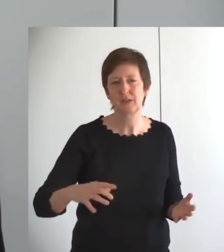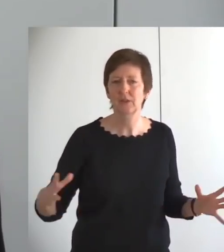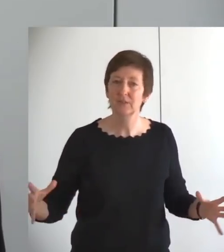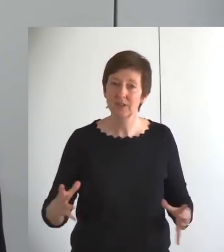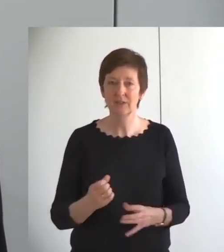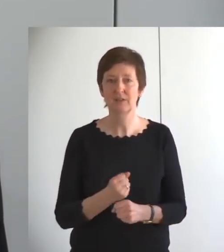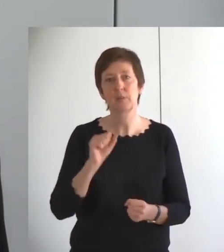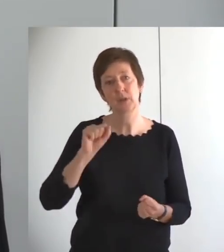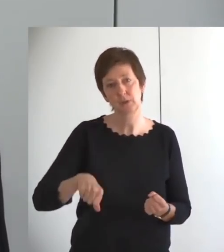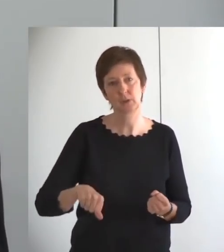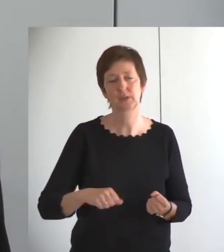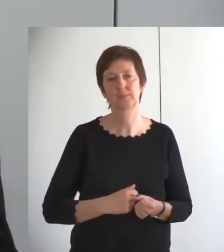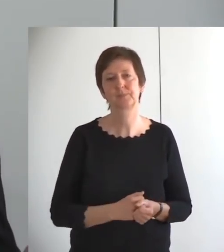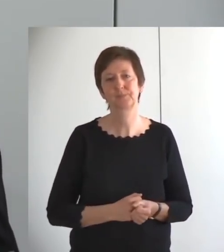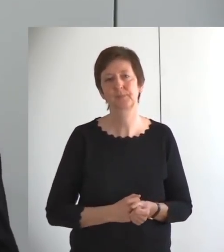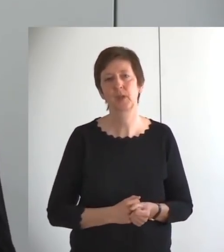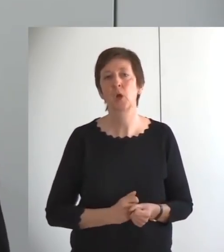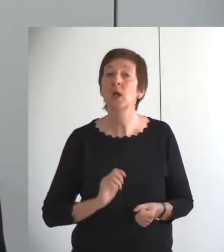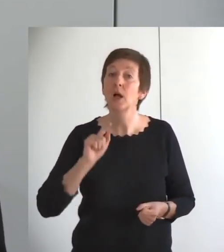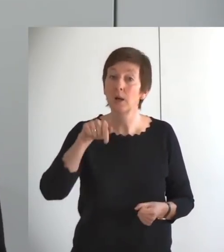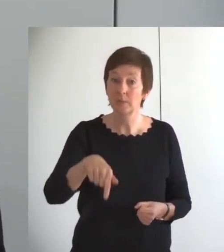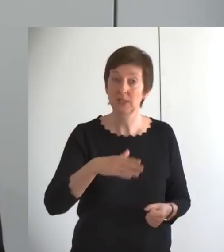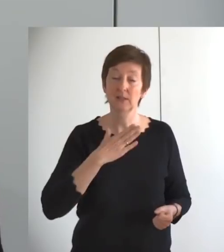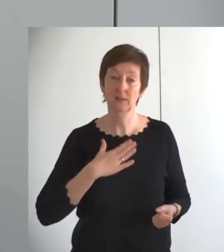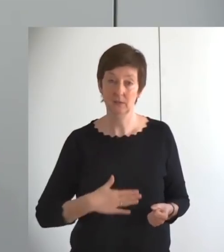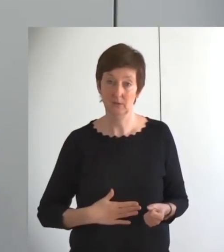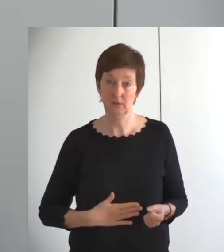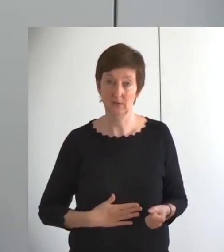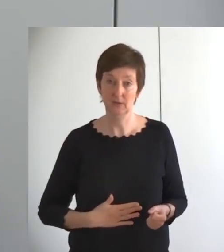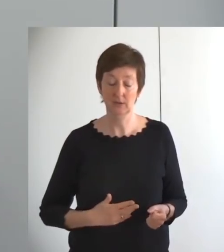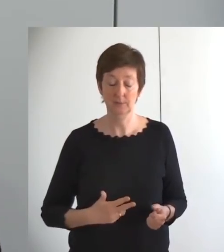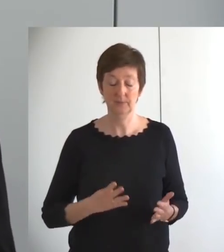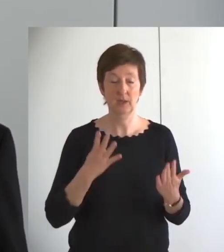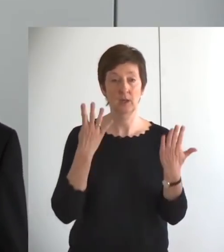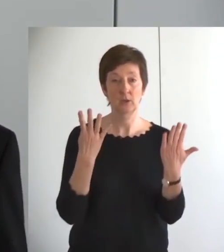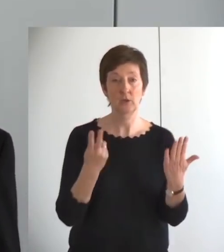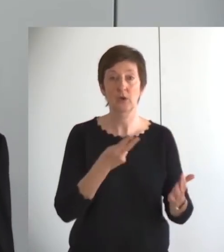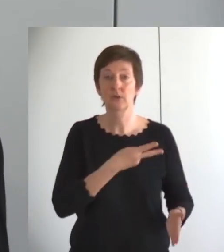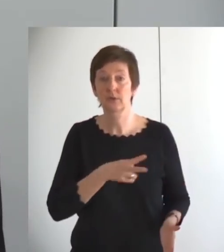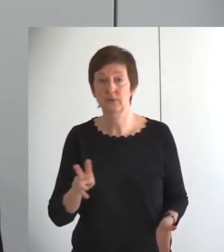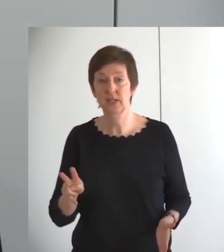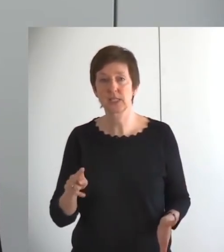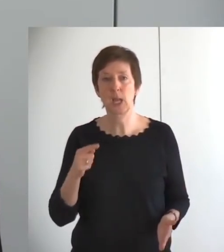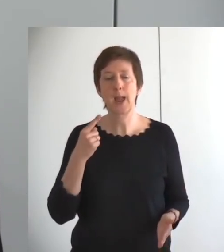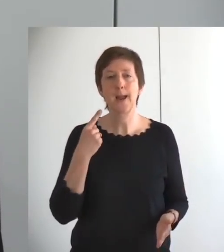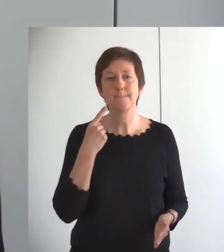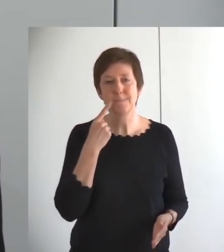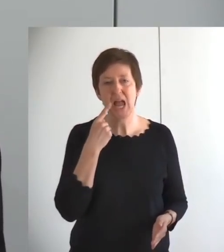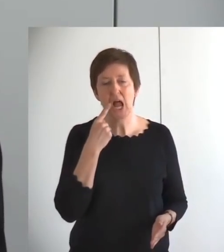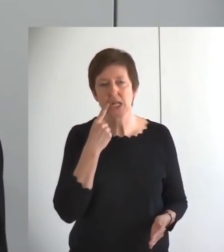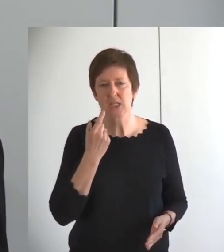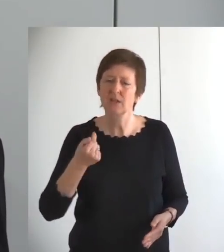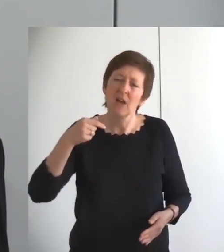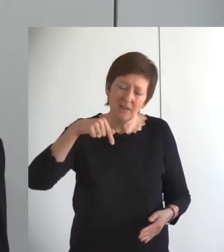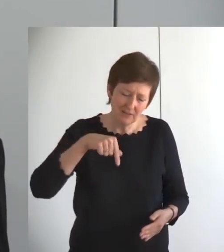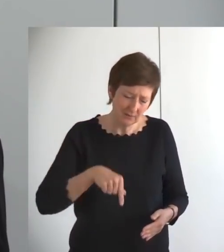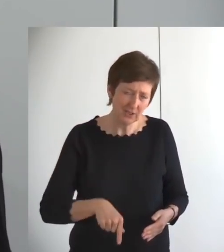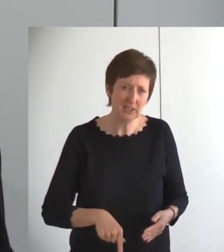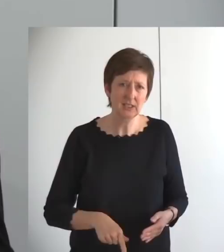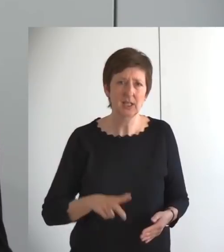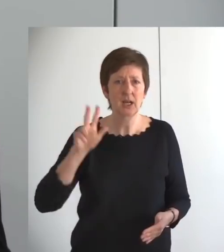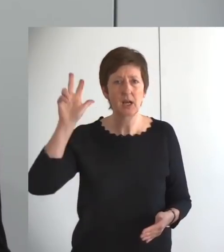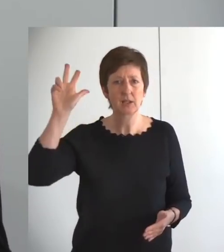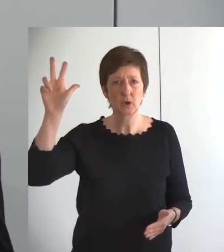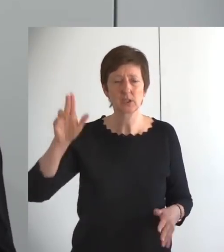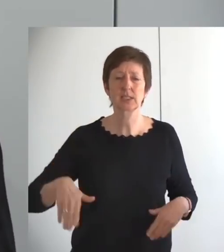können. Und am nächsten Sonntag, dem 29. März um 10 Uhr, findet wieder von dieser Stelle aus ein